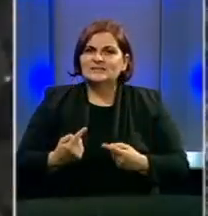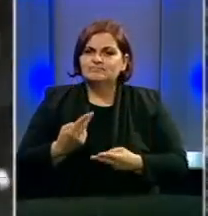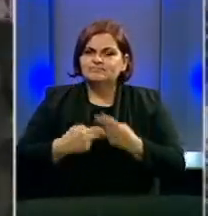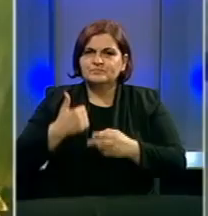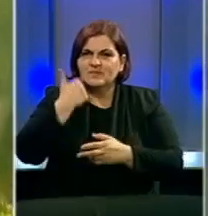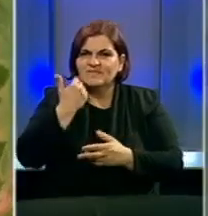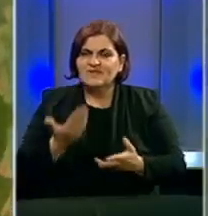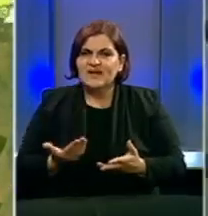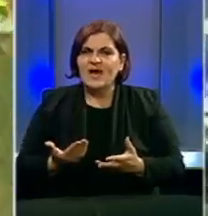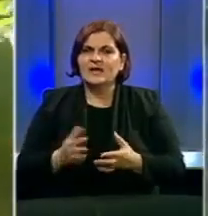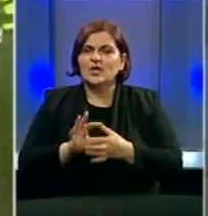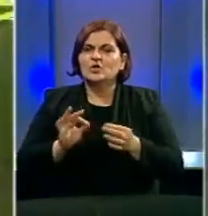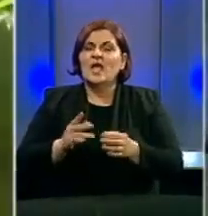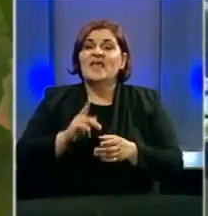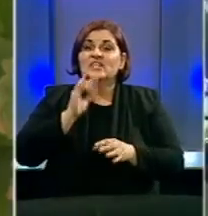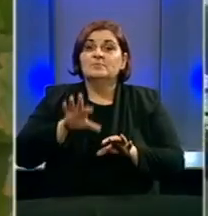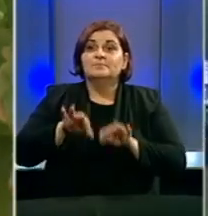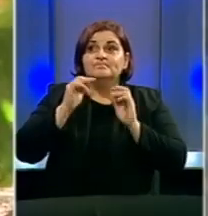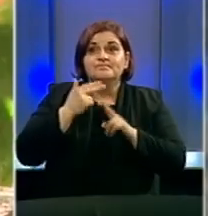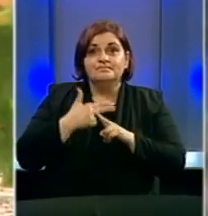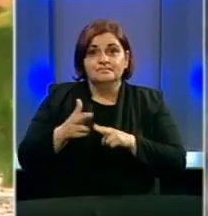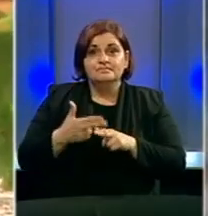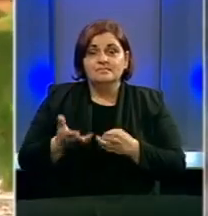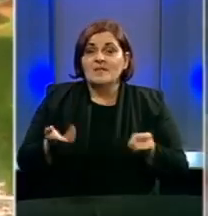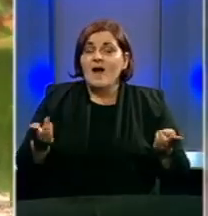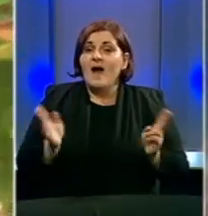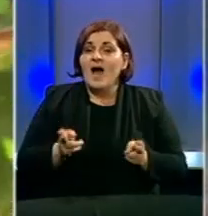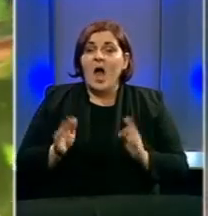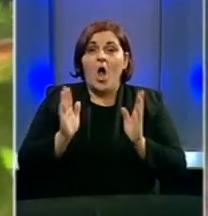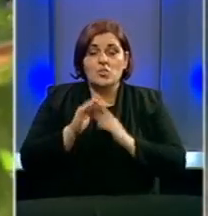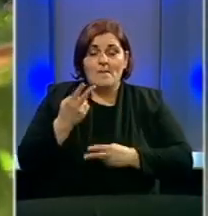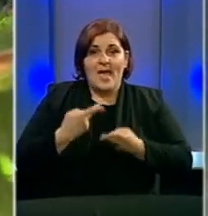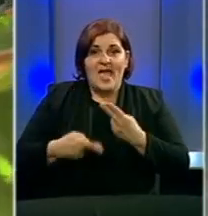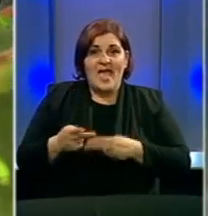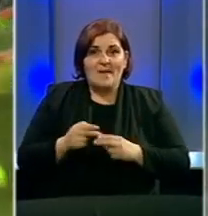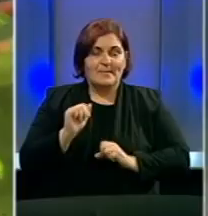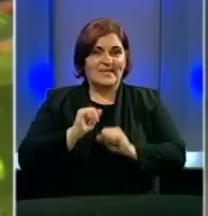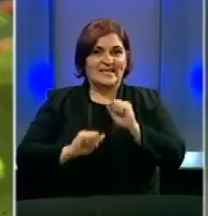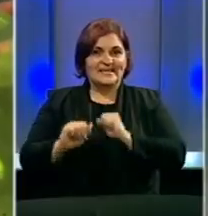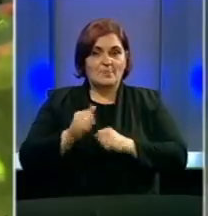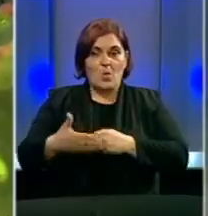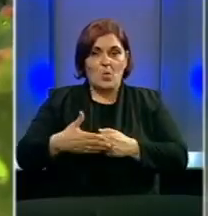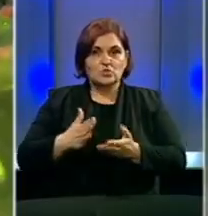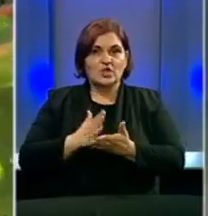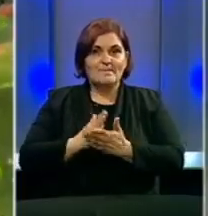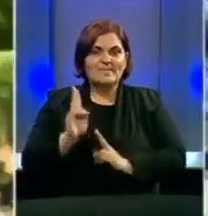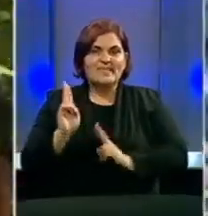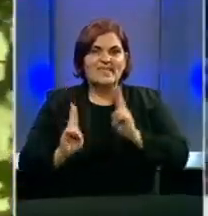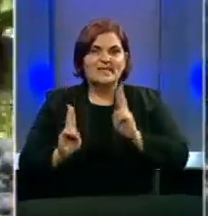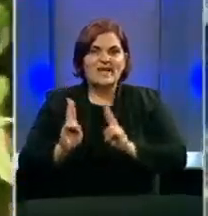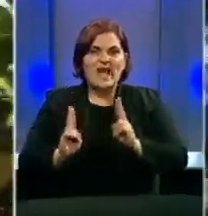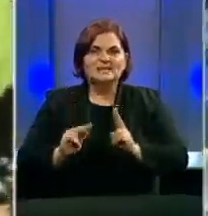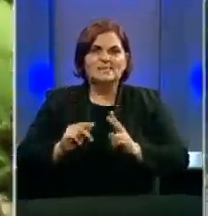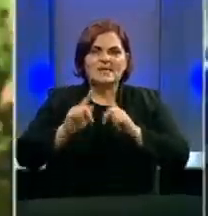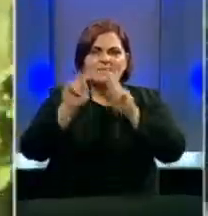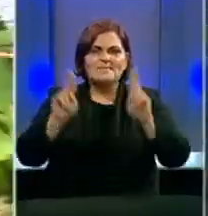vinara i vjeruje da će uskoro biti pronaćeno rješenje kako bi se domaća proizvodnja zaštitila. Uskoro će biti razmuterni međunarodni